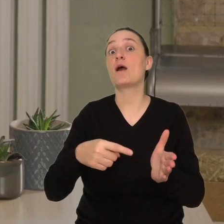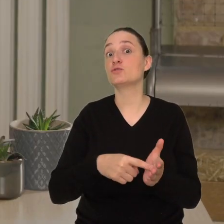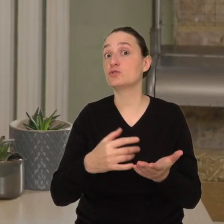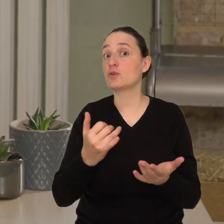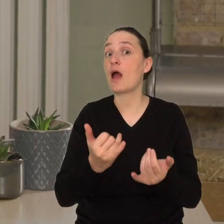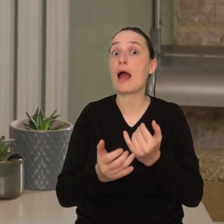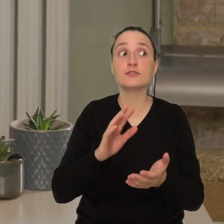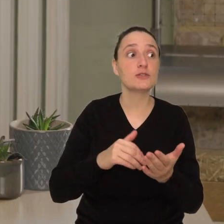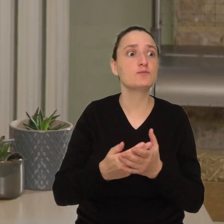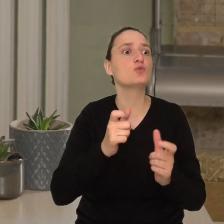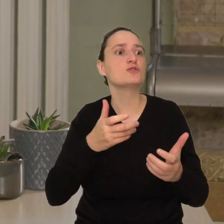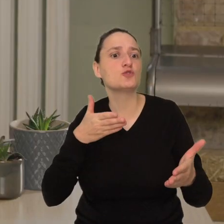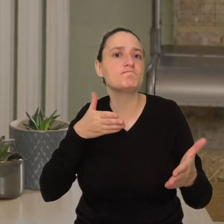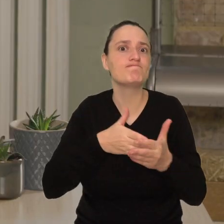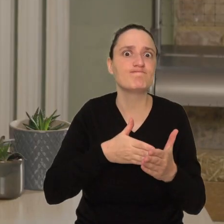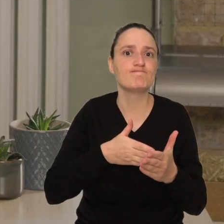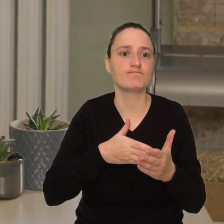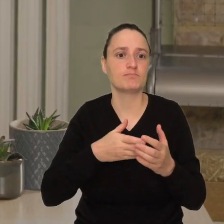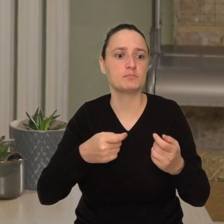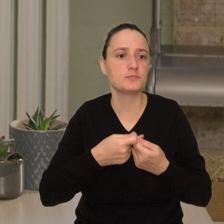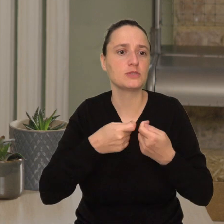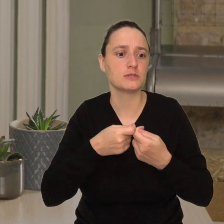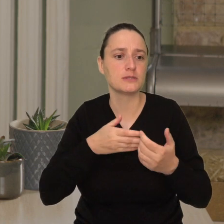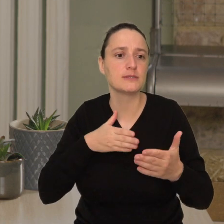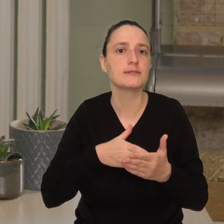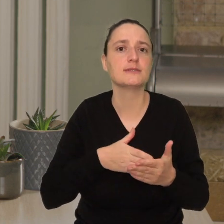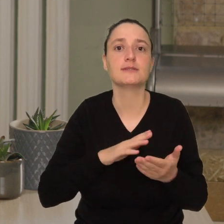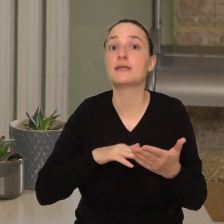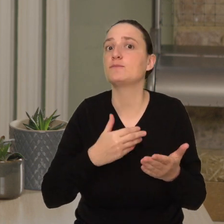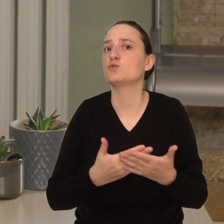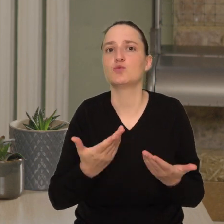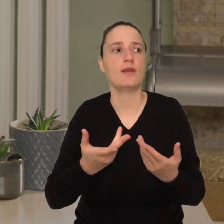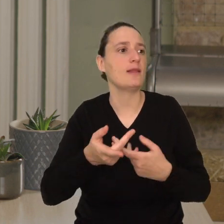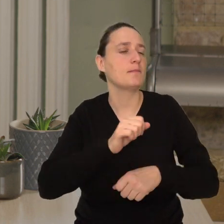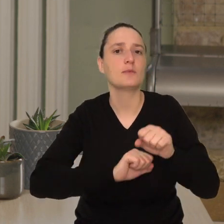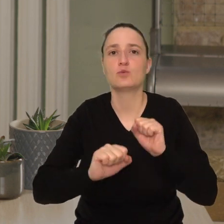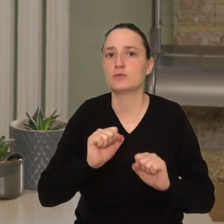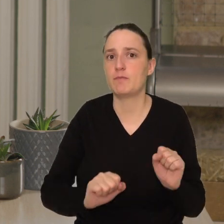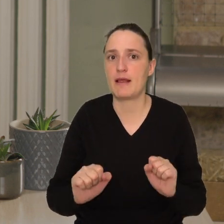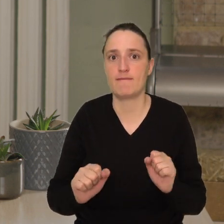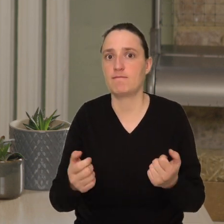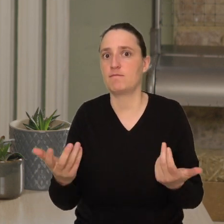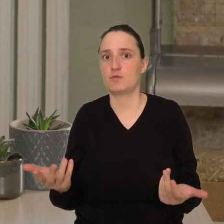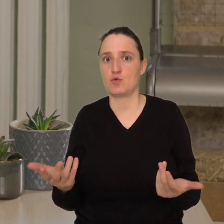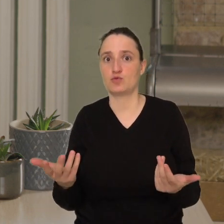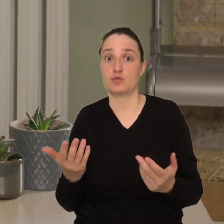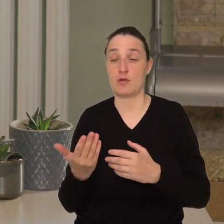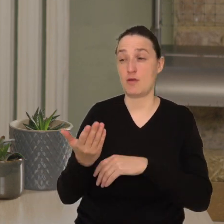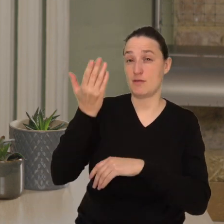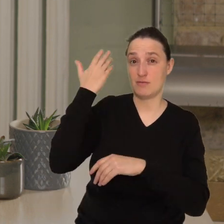pojawi się przeszkoda? Jeśli jest nią niepełnosprawność i brak możliwości